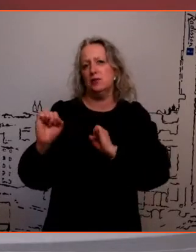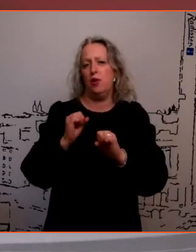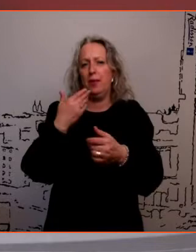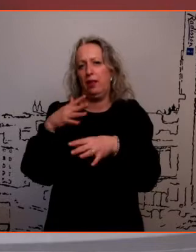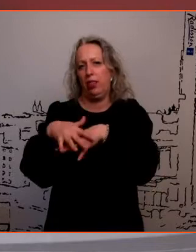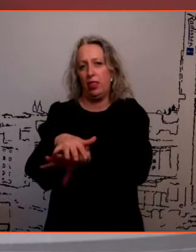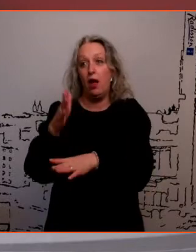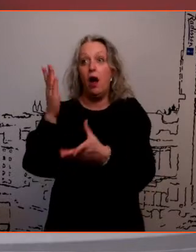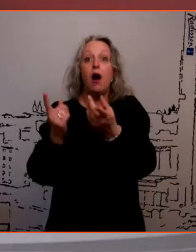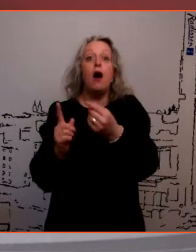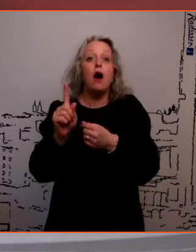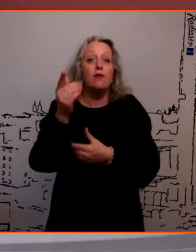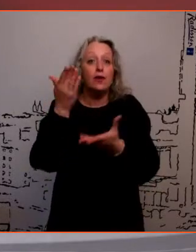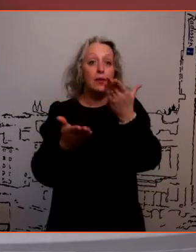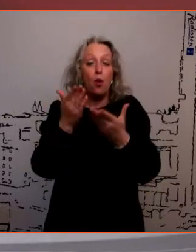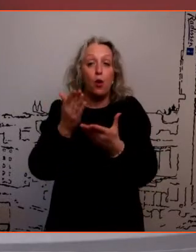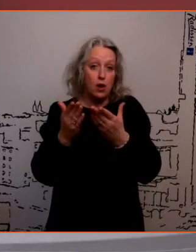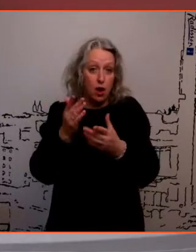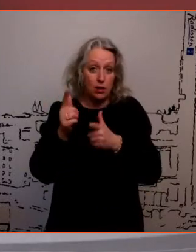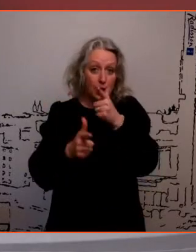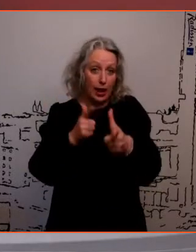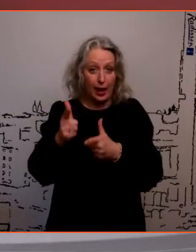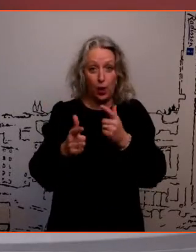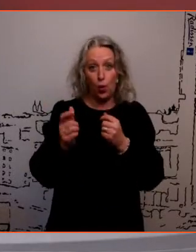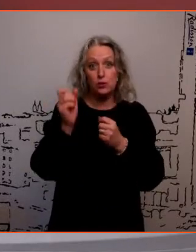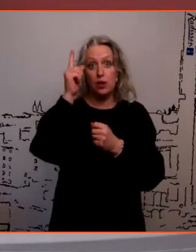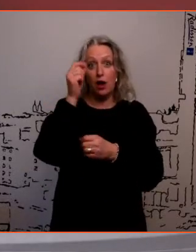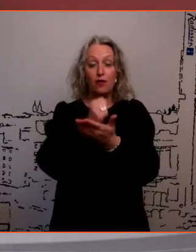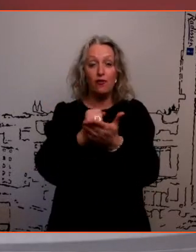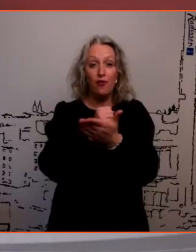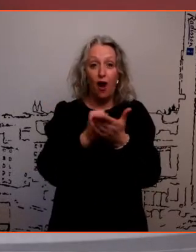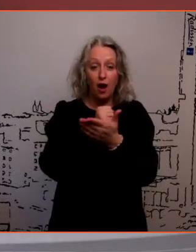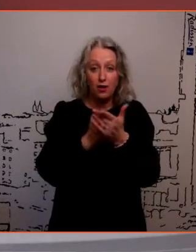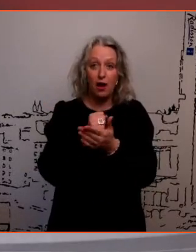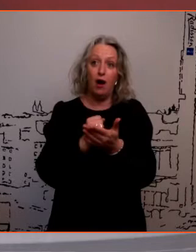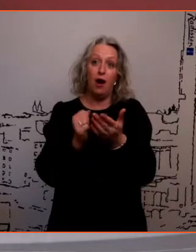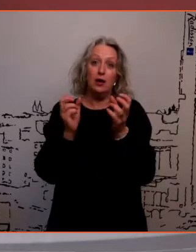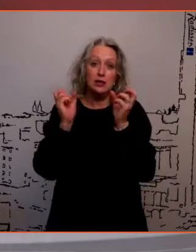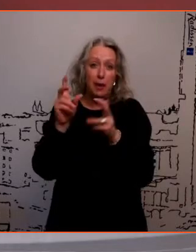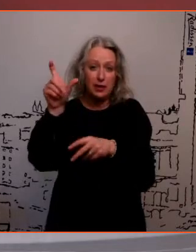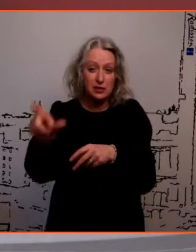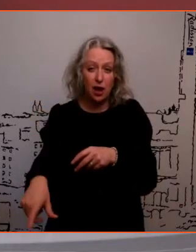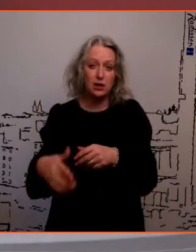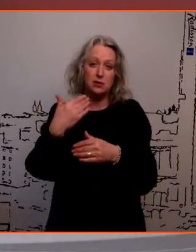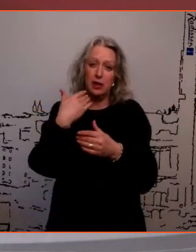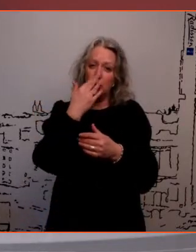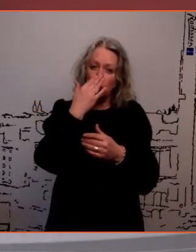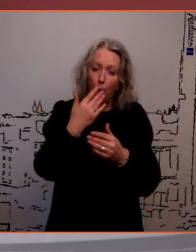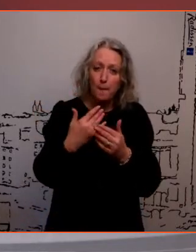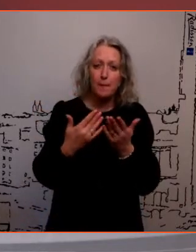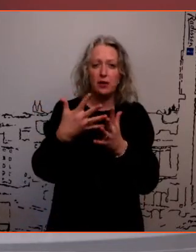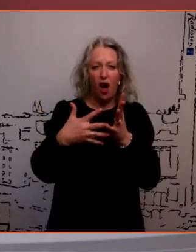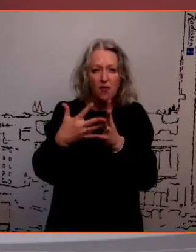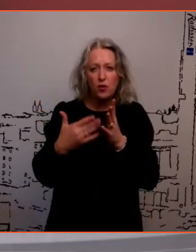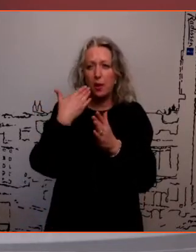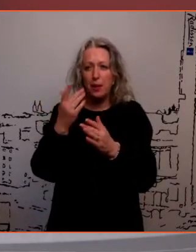tarkvaraanalüütiklogistika ettevõttes, see on puhas selline XLIT numbrid, prognoosid, kvaliteedi kontroll. Mina